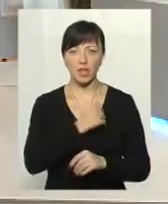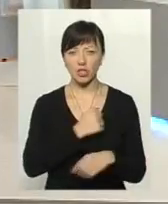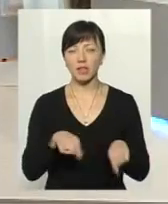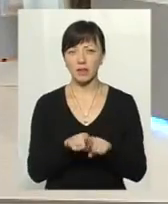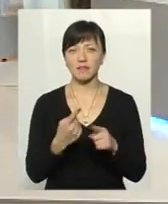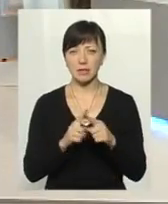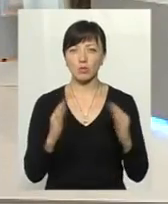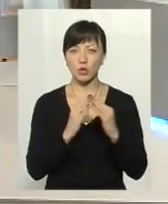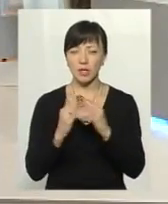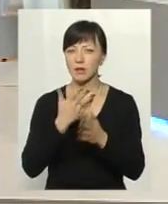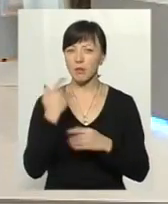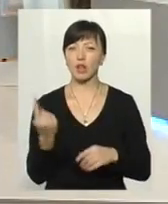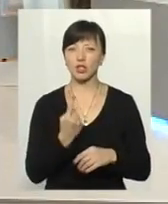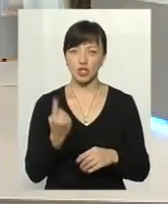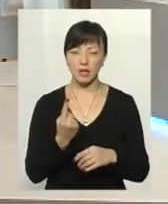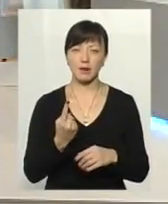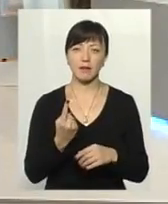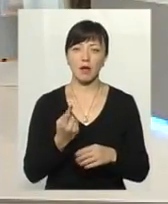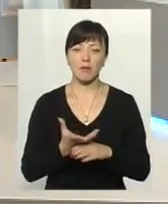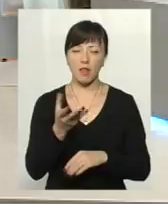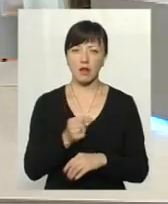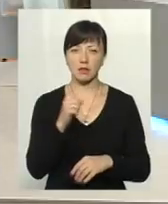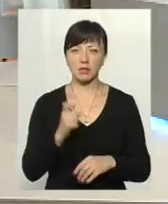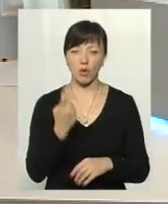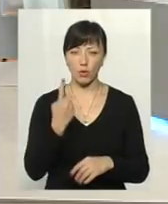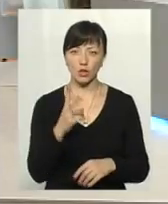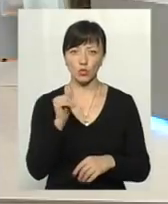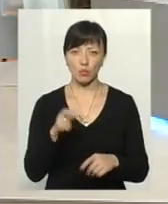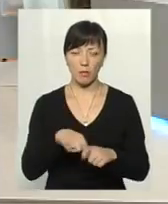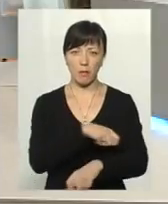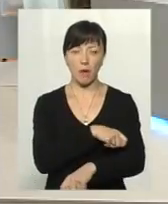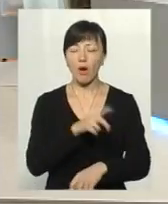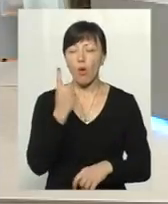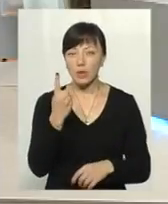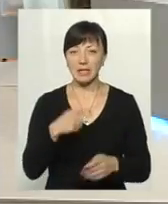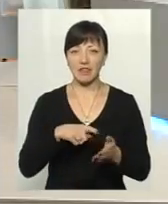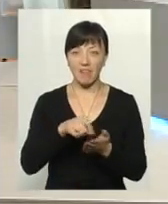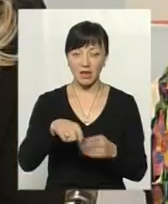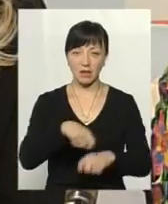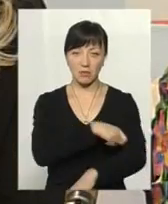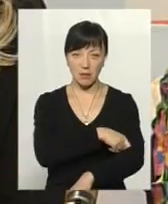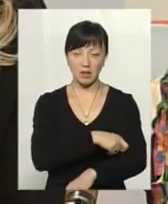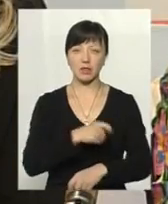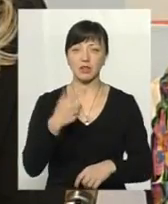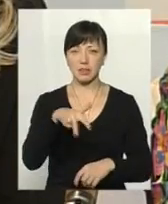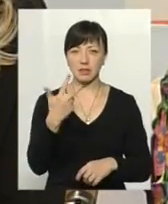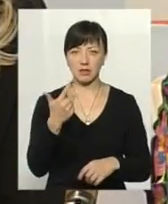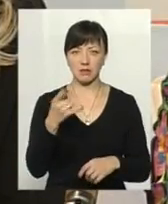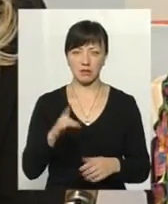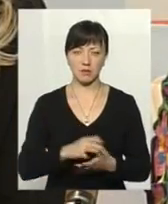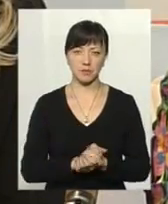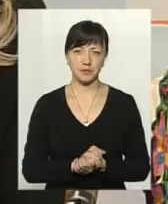так, в цих будинках, які не мають лічильників, плата за 1 метр квадратної опалювальної площі в жовтні складає 33 гривні.